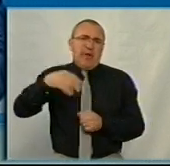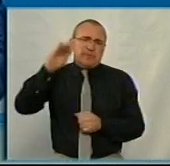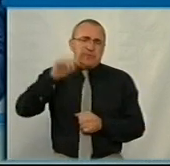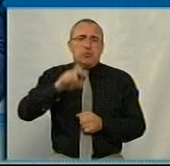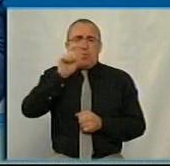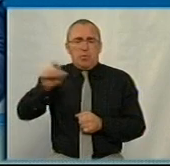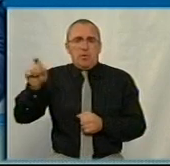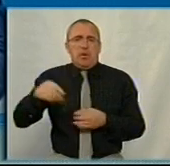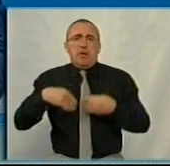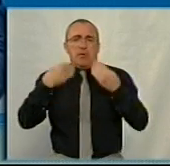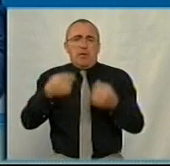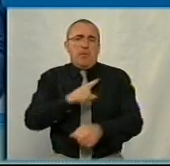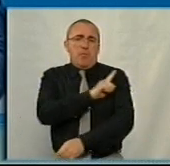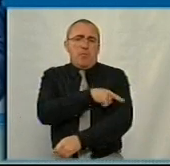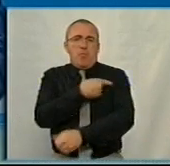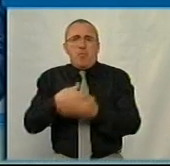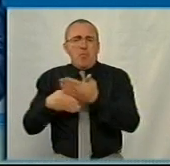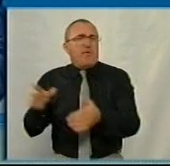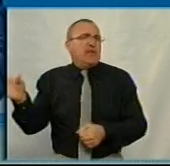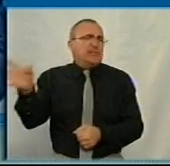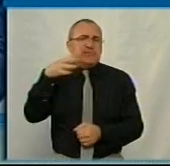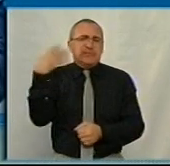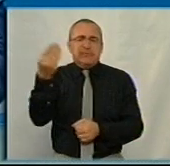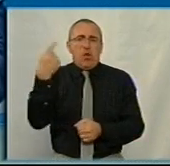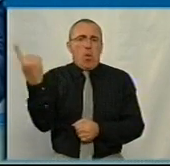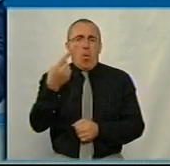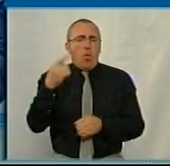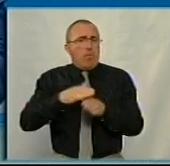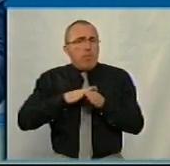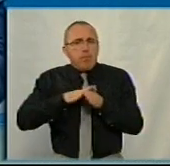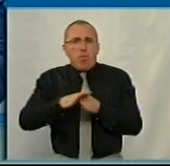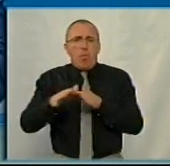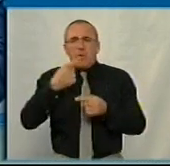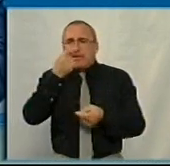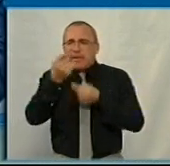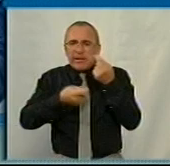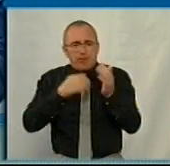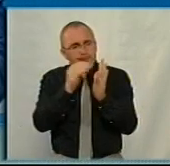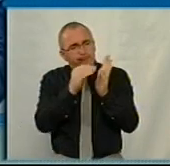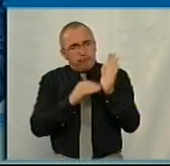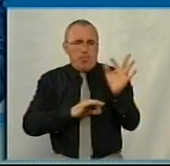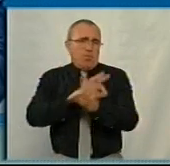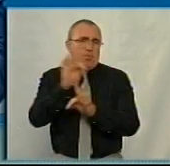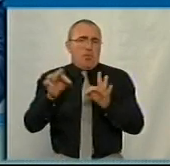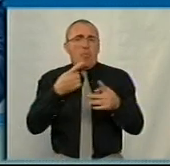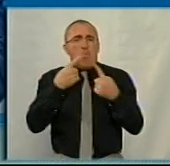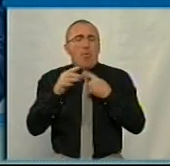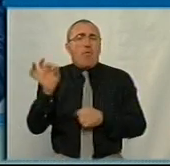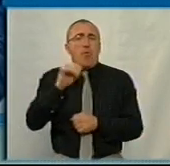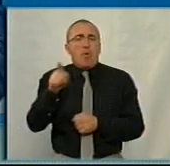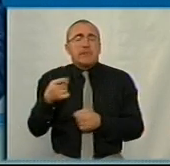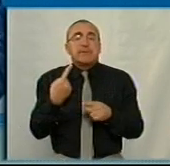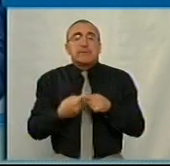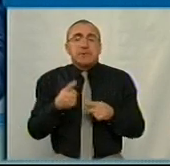і надається медична допомога всієї області, повністю всі детально виписані проекти. Мова йде про те, що